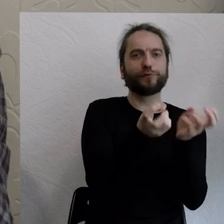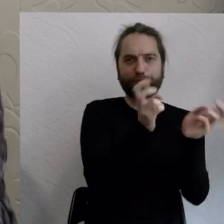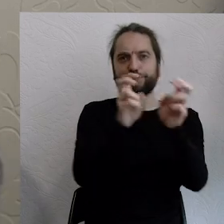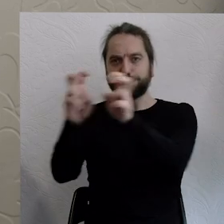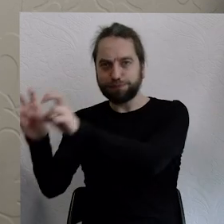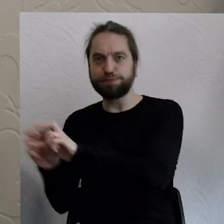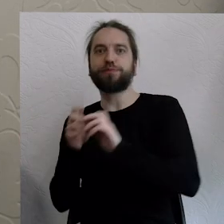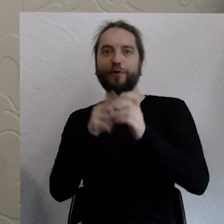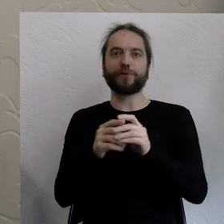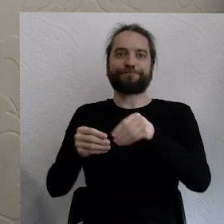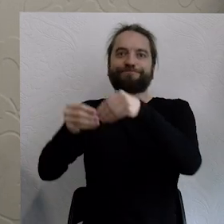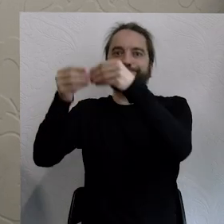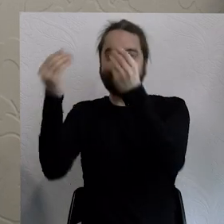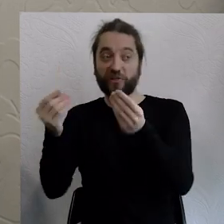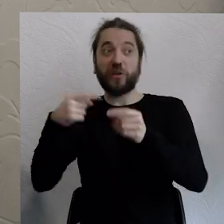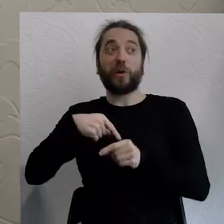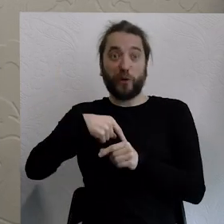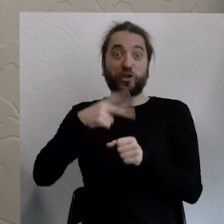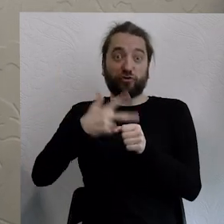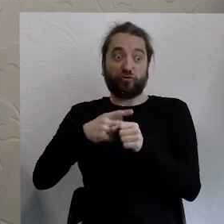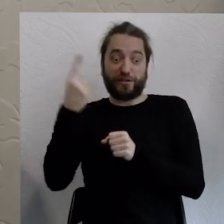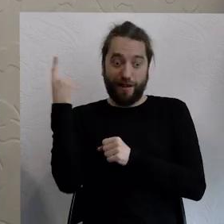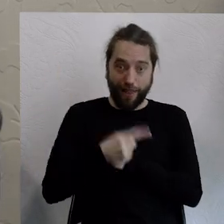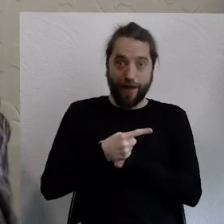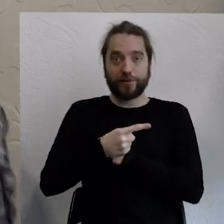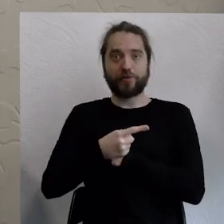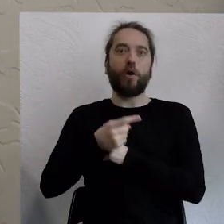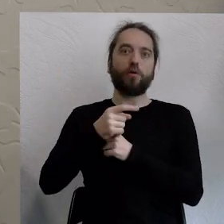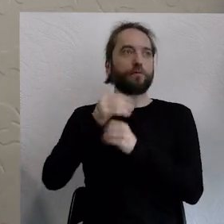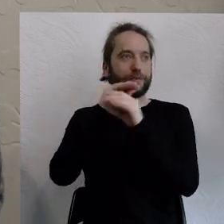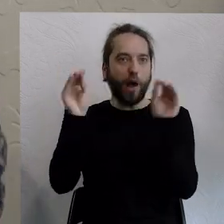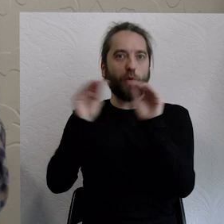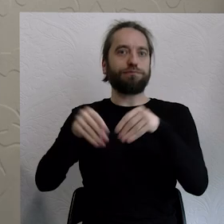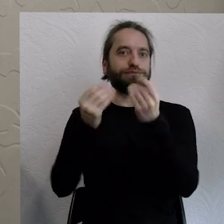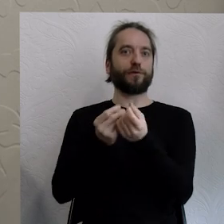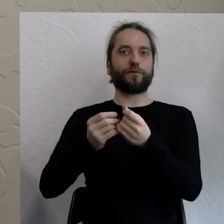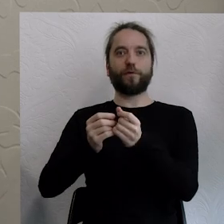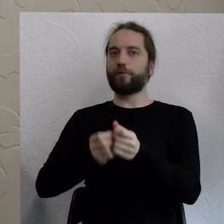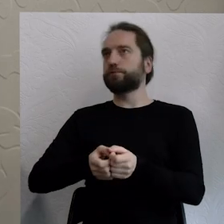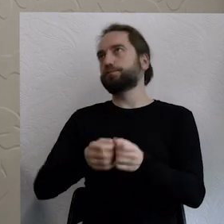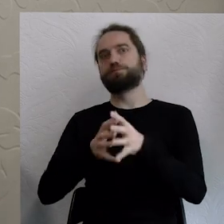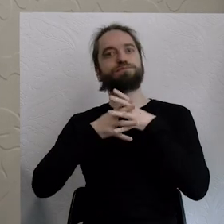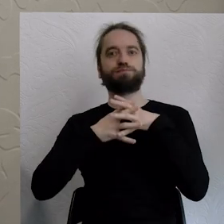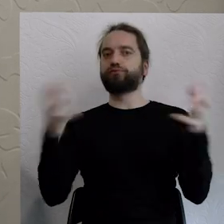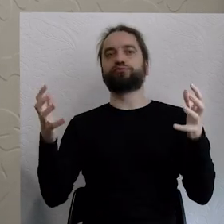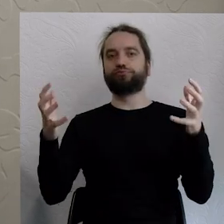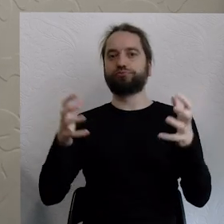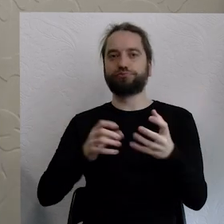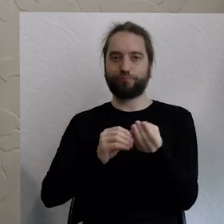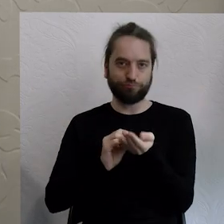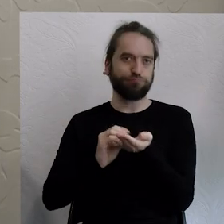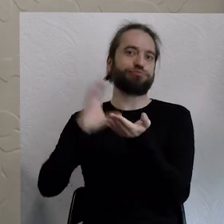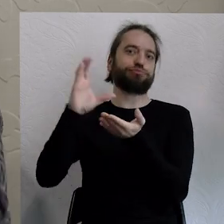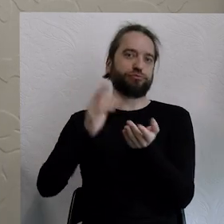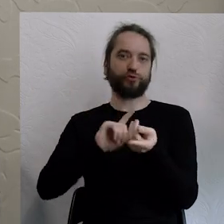to jest okres gigantycznego postępu naukowo-technicznego. I teraz jest jakby nadzieja, że to samo jest, że jesteśmy gdzieś być